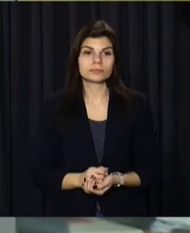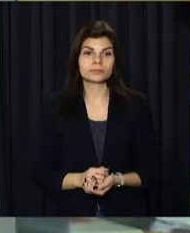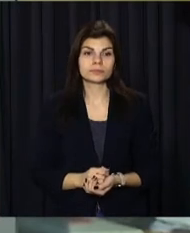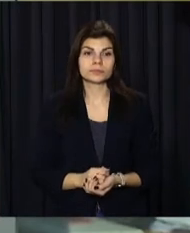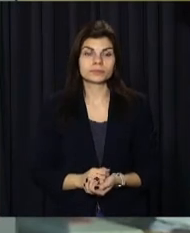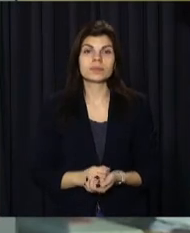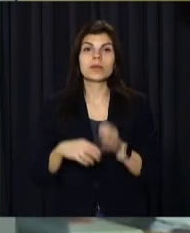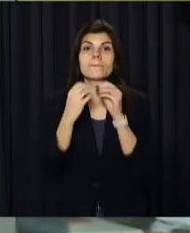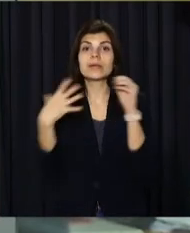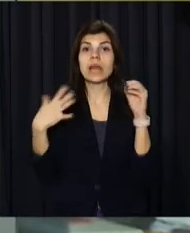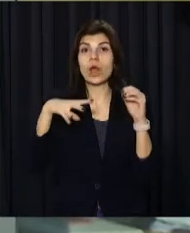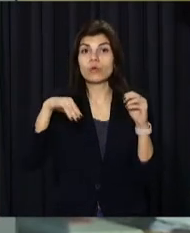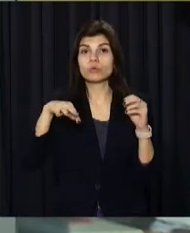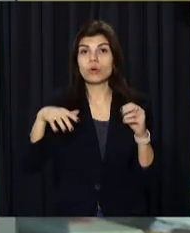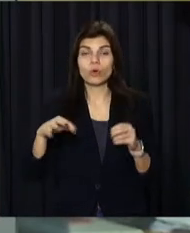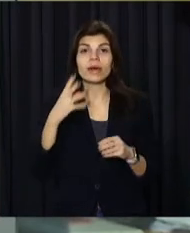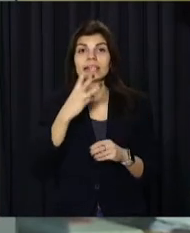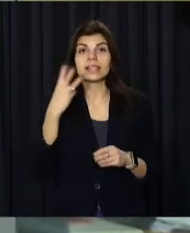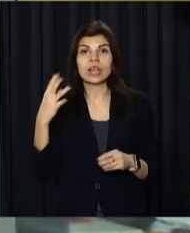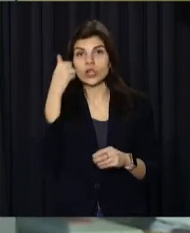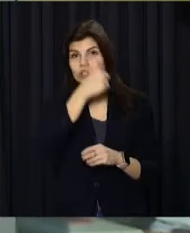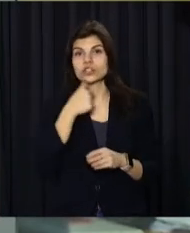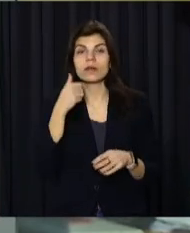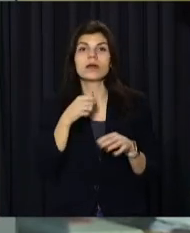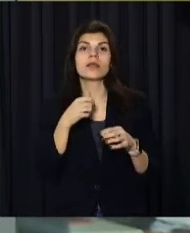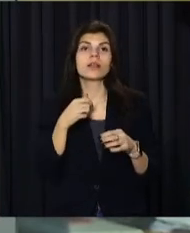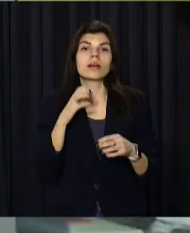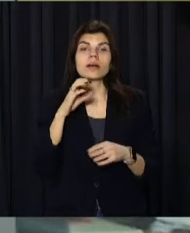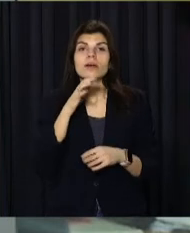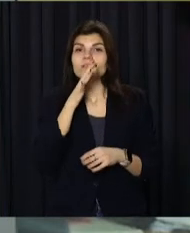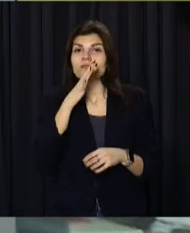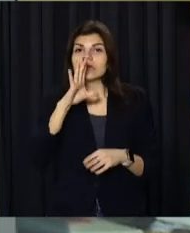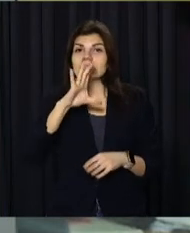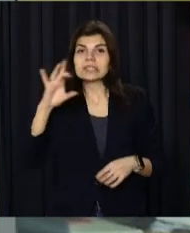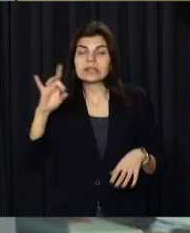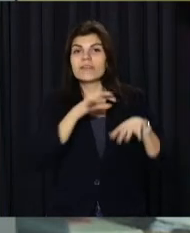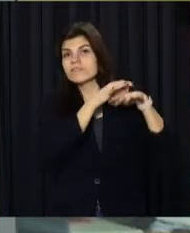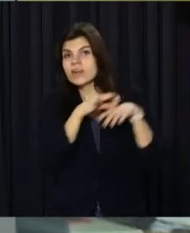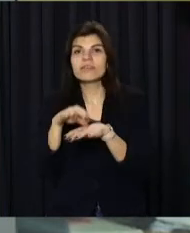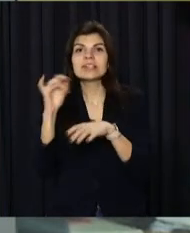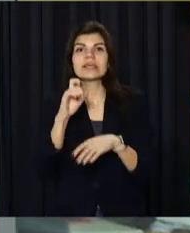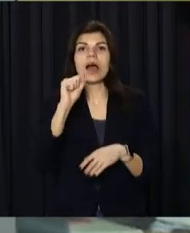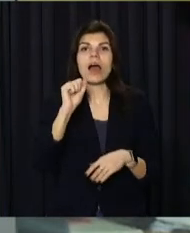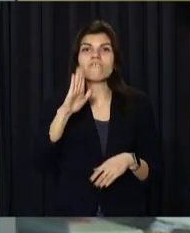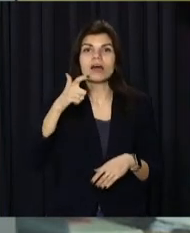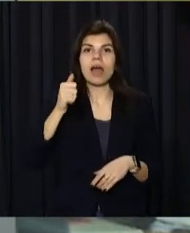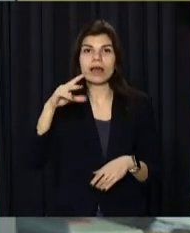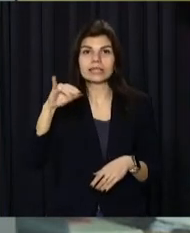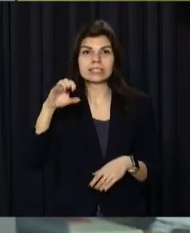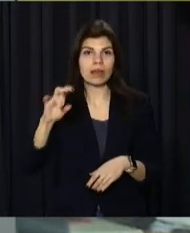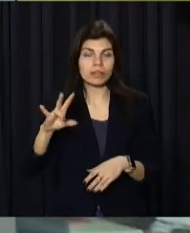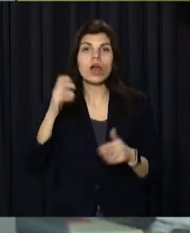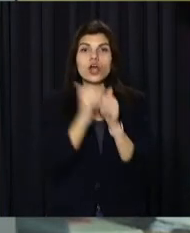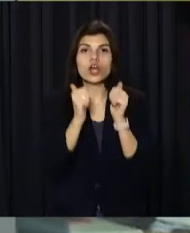15 лютого – 33-ті річниця виведення радянських військ з Афганістаном. Кожен четвертий солдат,